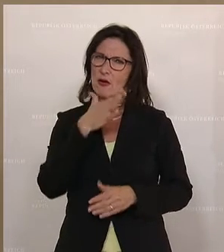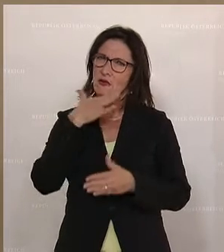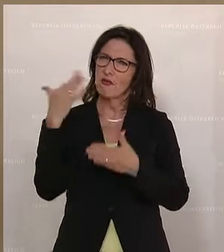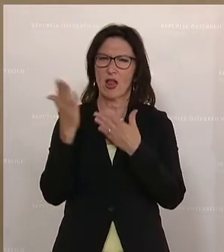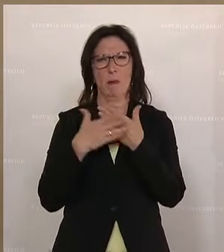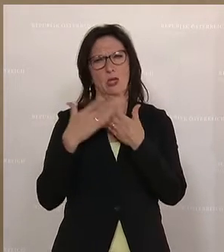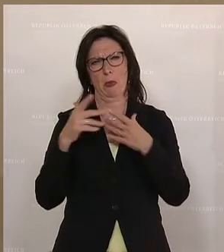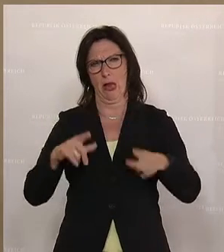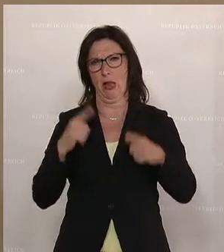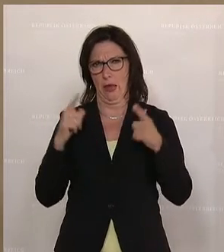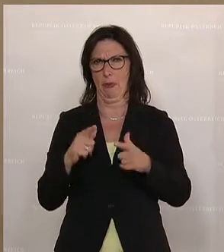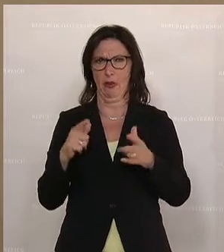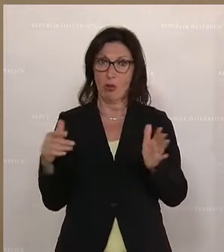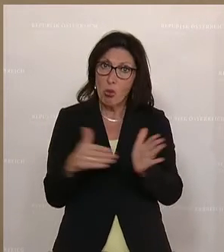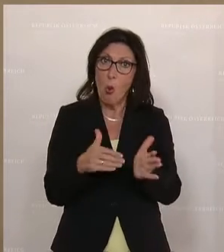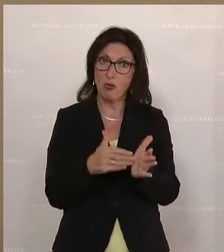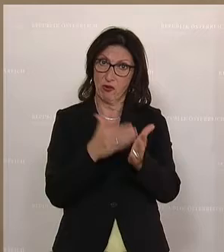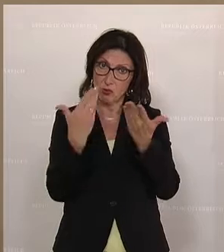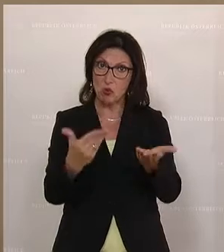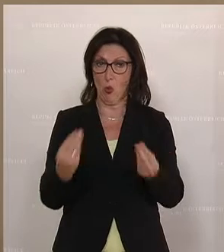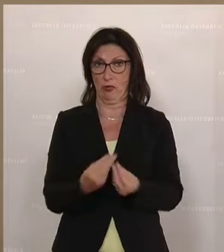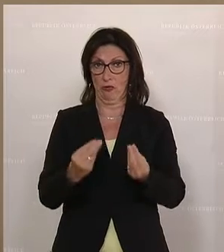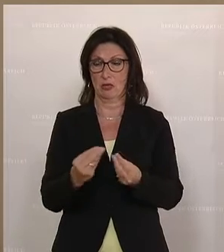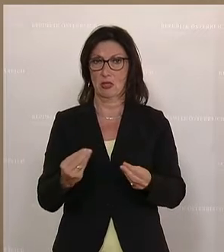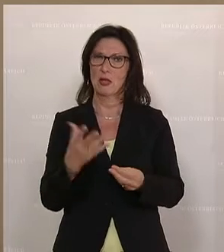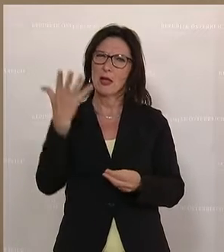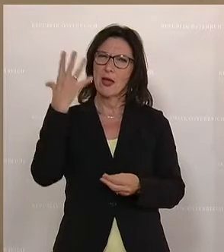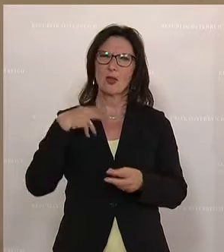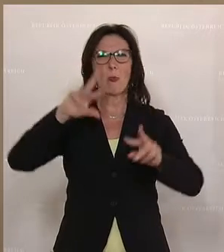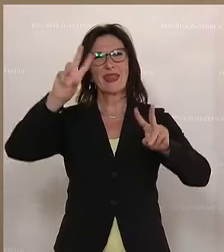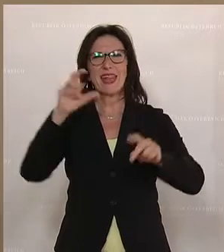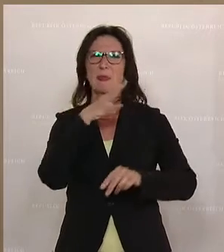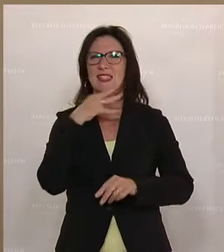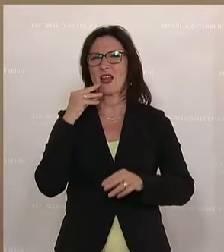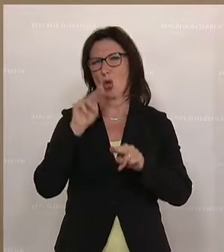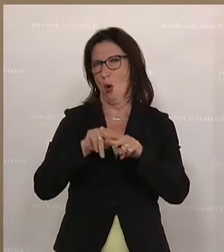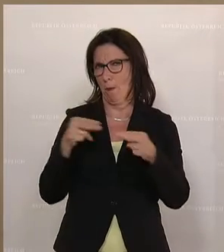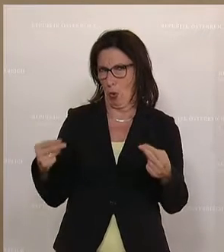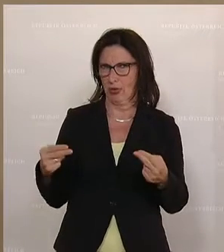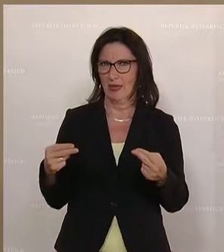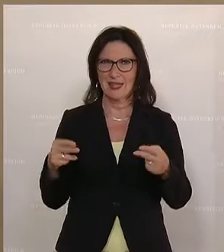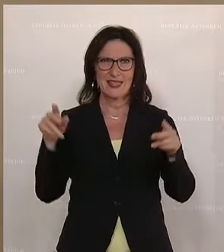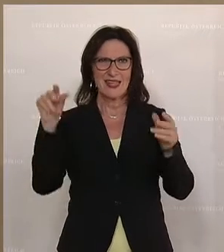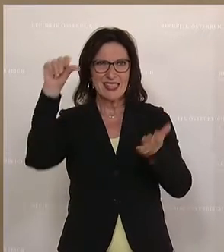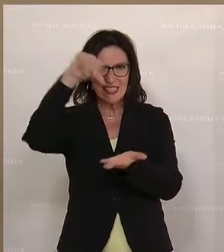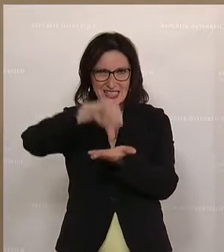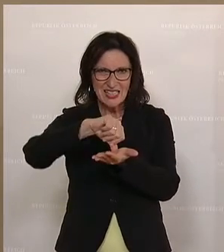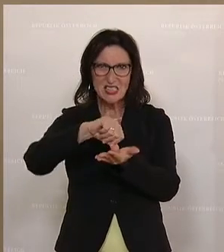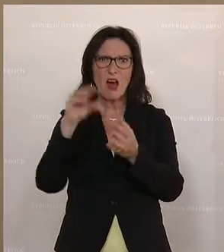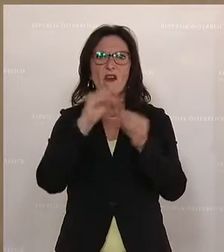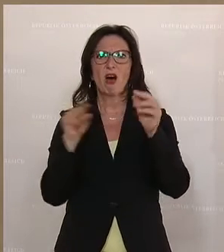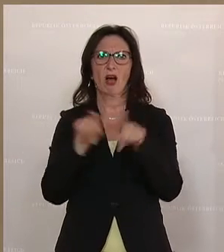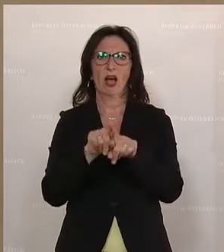davon erlebt, wo es notwendig war. Ich möchte noch einmal auf dieses Thema Seniorenbund eingehen. Gleicher Vereinssitz, gleicher